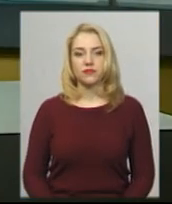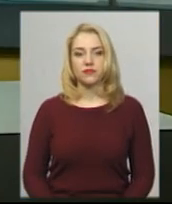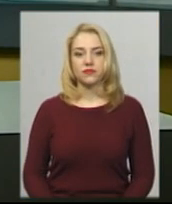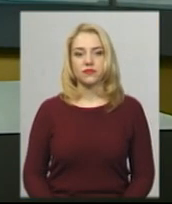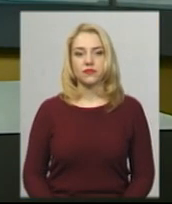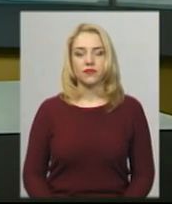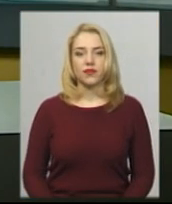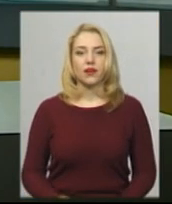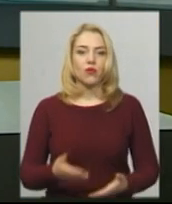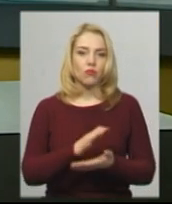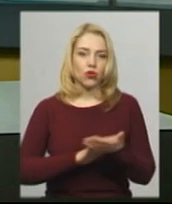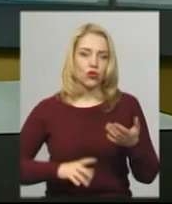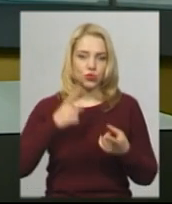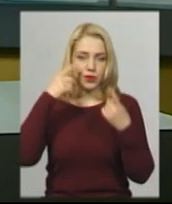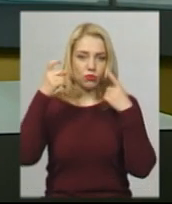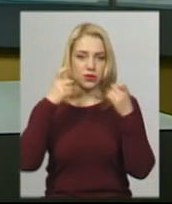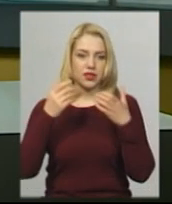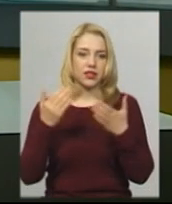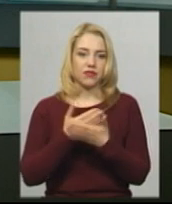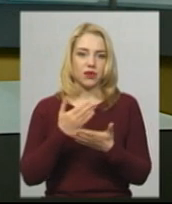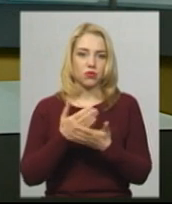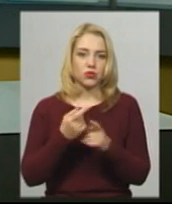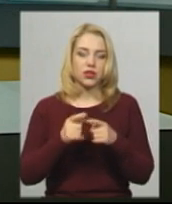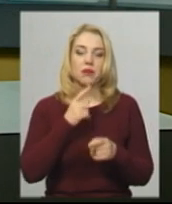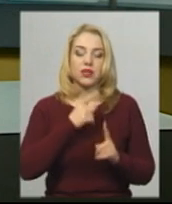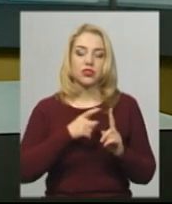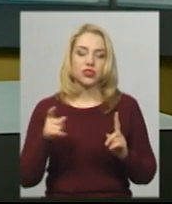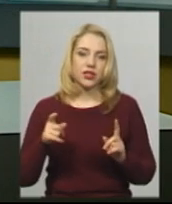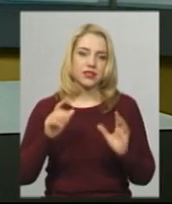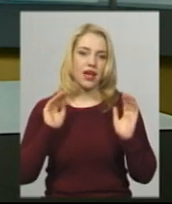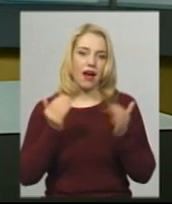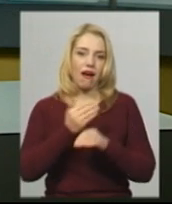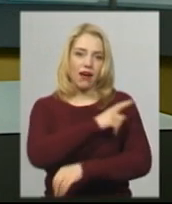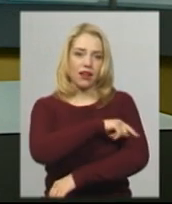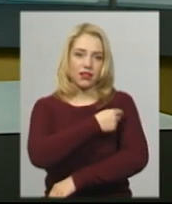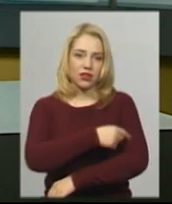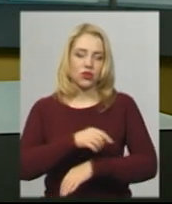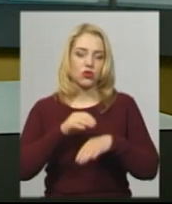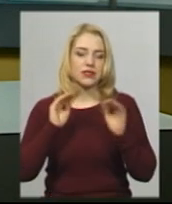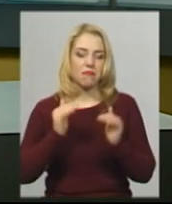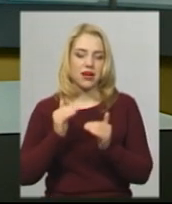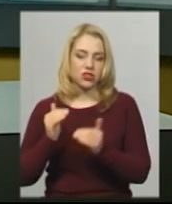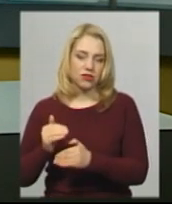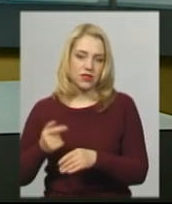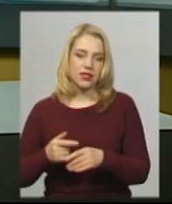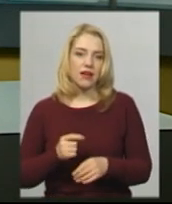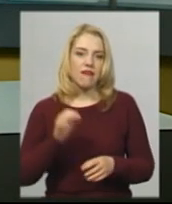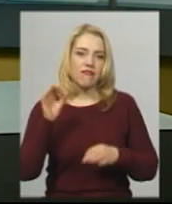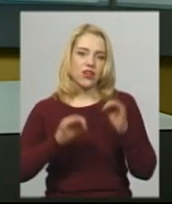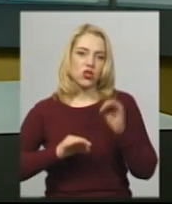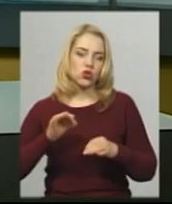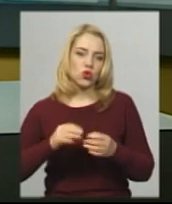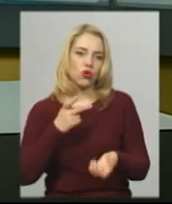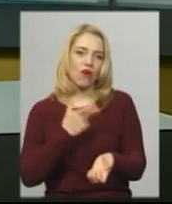Ми продовжуємо інформаційний випуск. Під час карантину зменшився відсоток проведення вакцинації дітям згідно